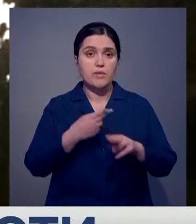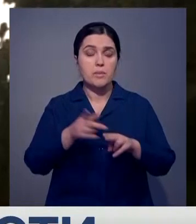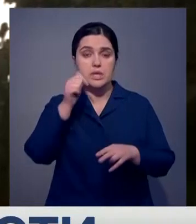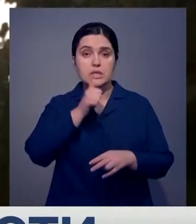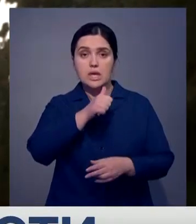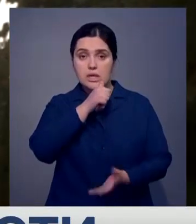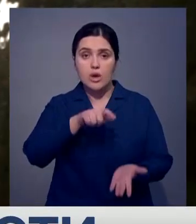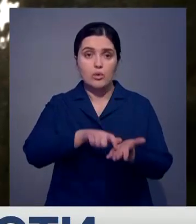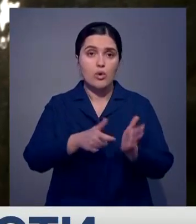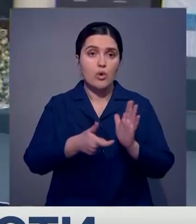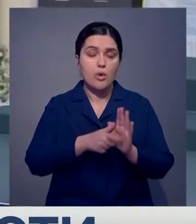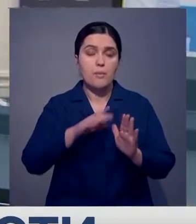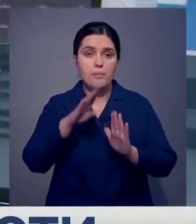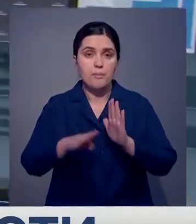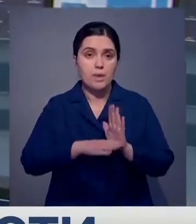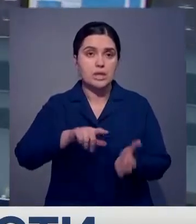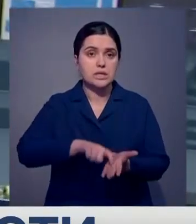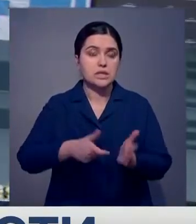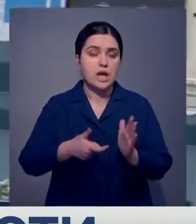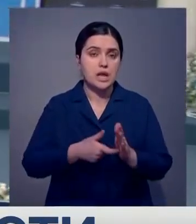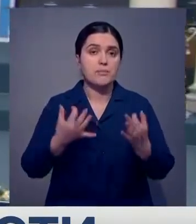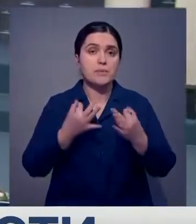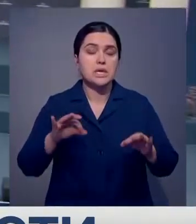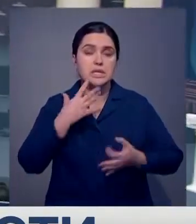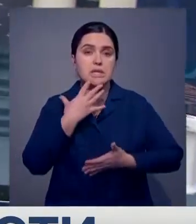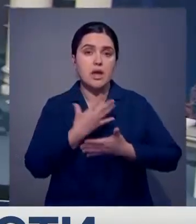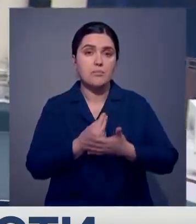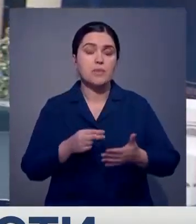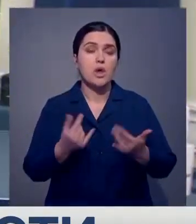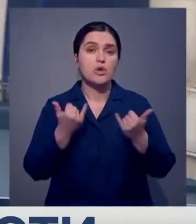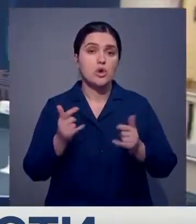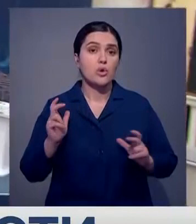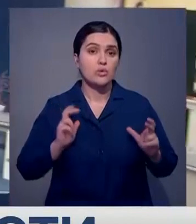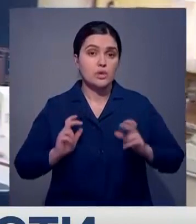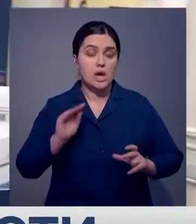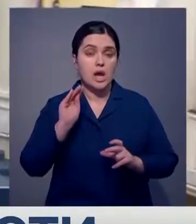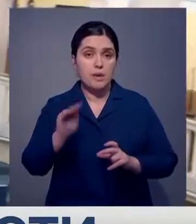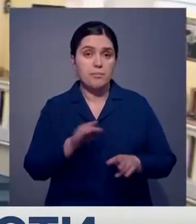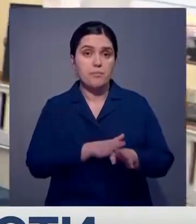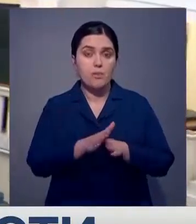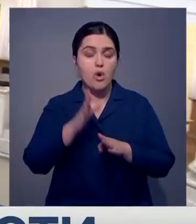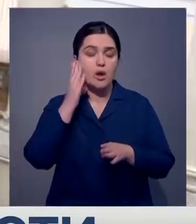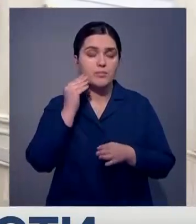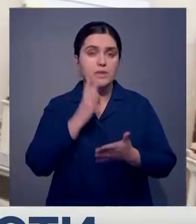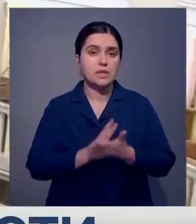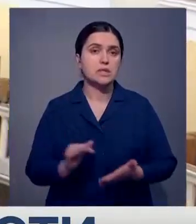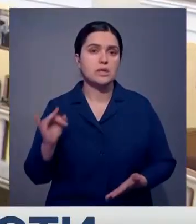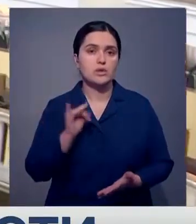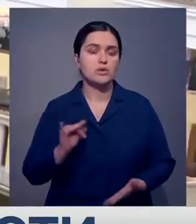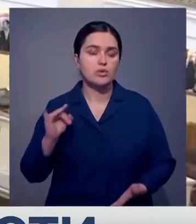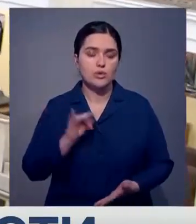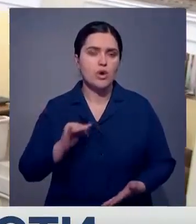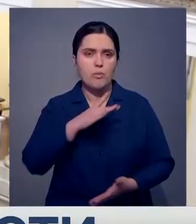секретное убежище прямо под залом независимости. Но не только здание нынешнего университета, но и весь Алматы пропитан историей суверенного